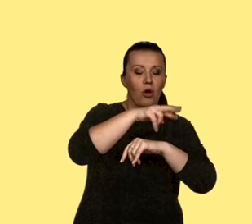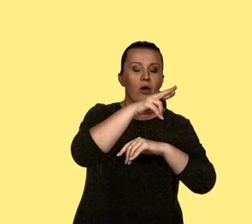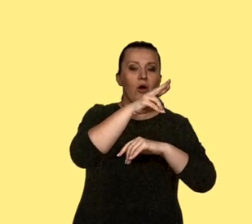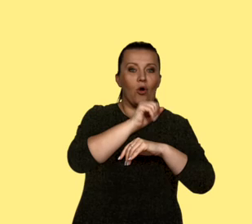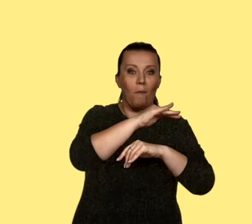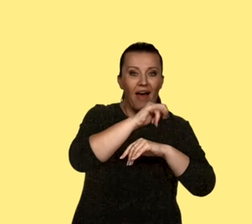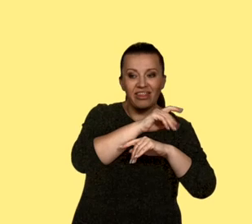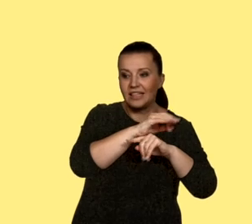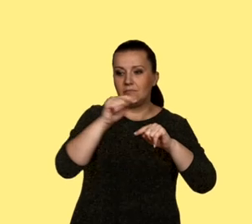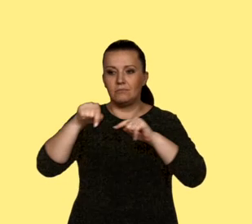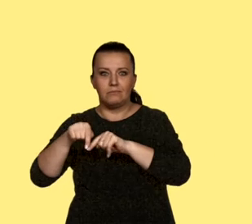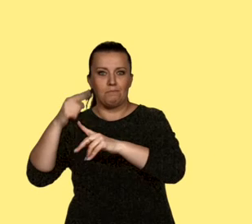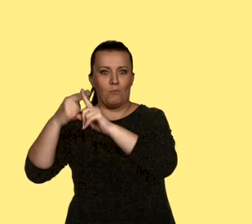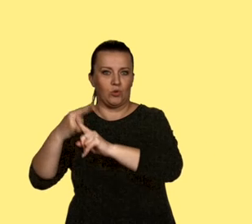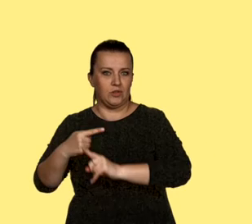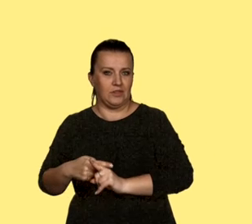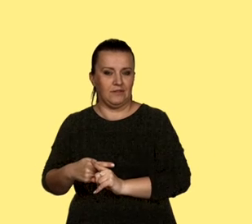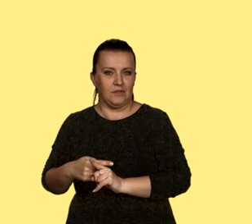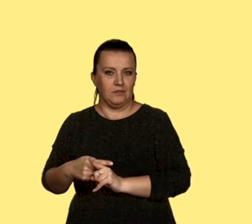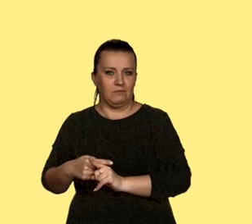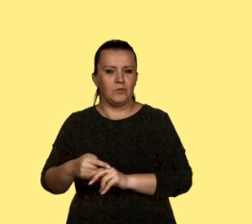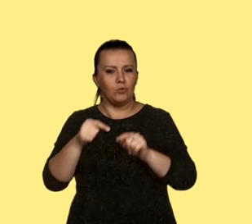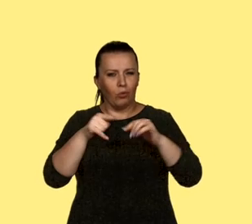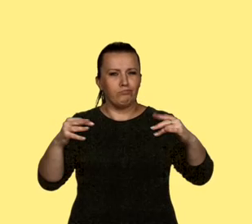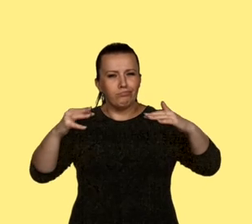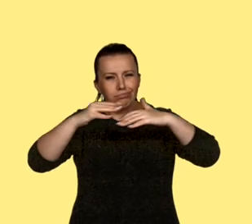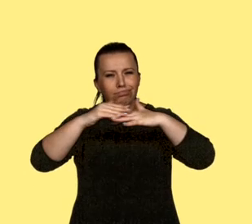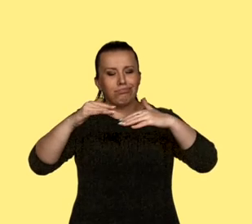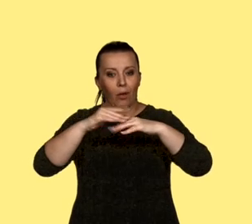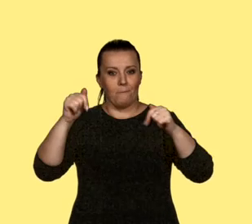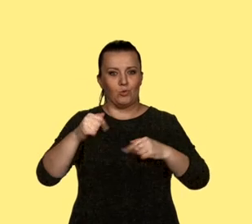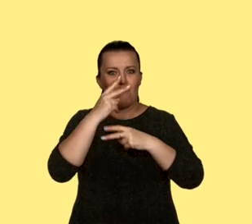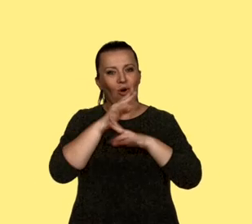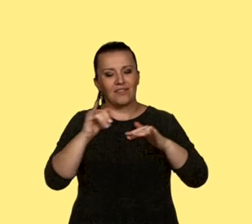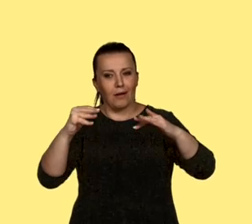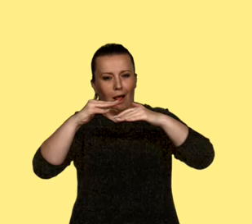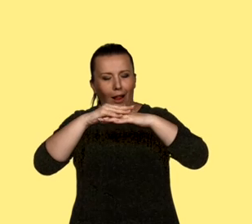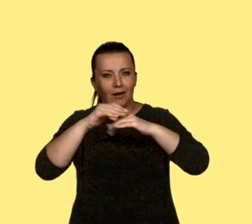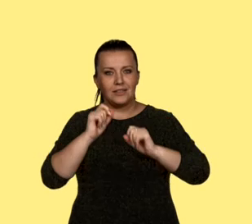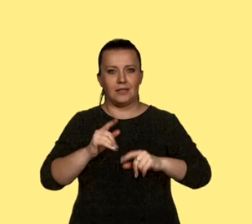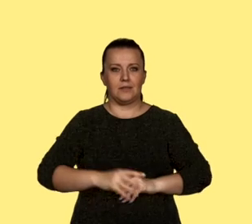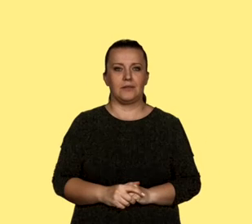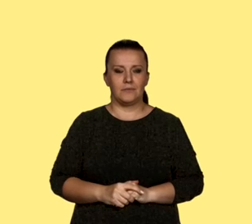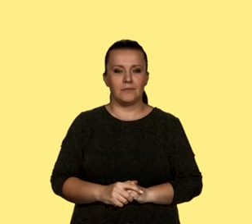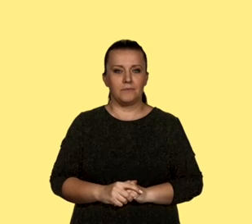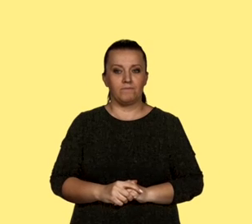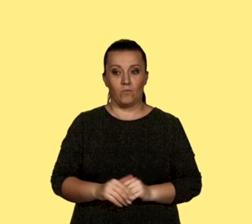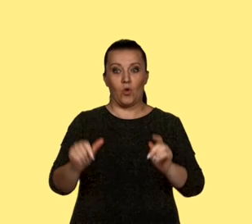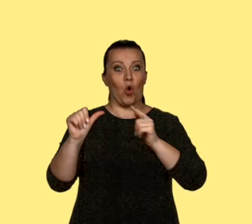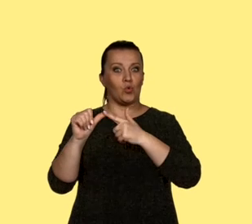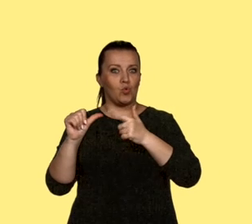realizmu, z tendencjami modernizującymi prozę. To powinno jako kontekst historyczno-literacki wystarczyć.